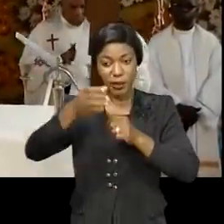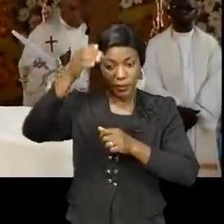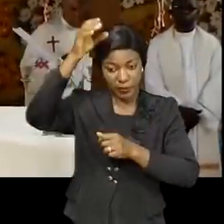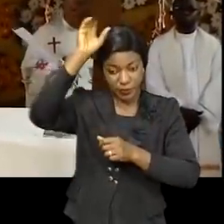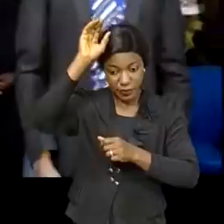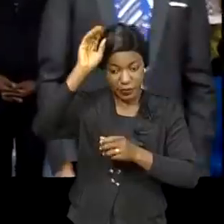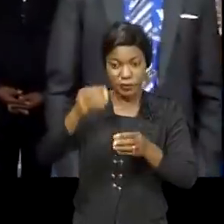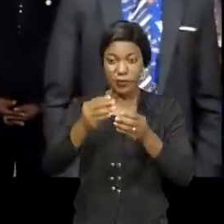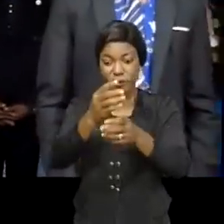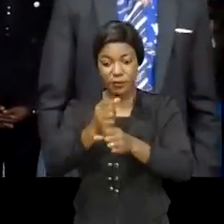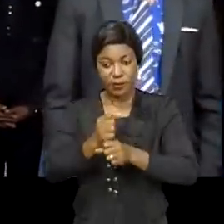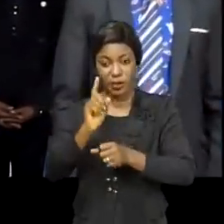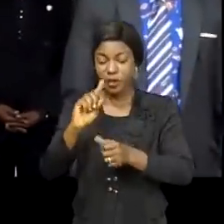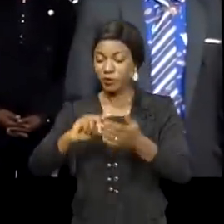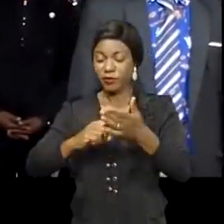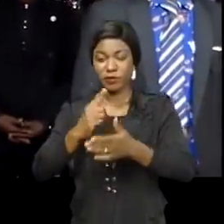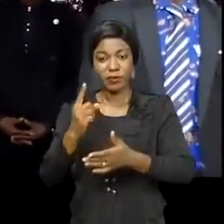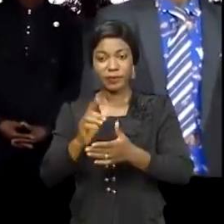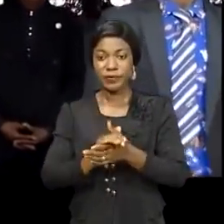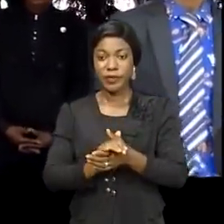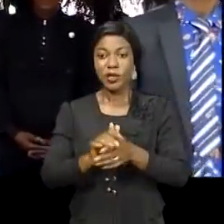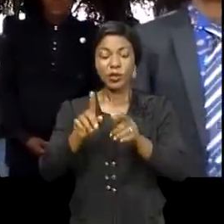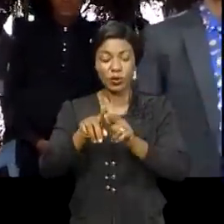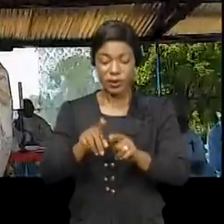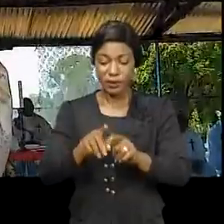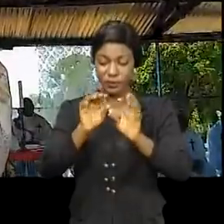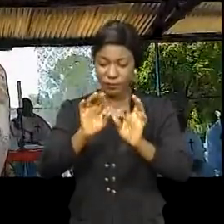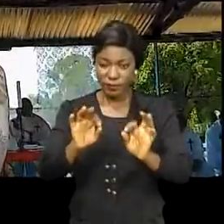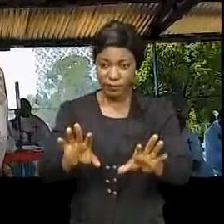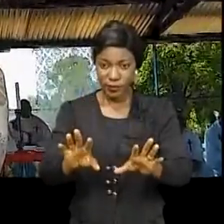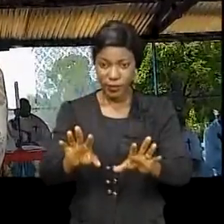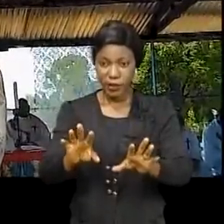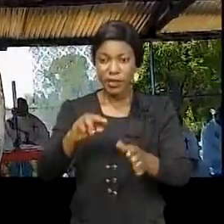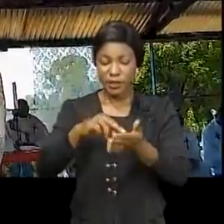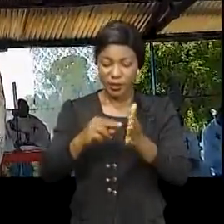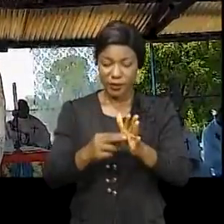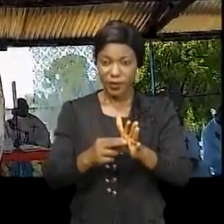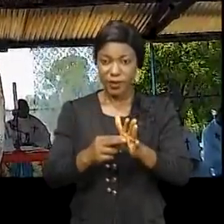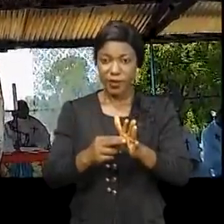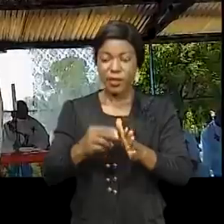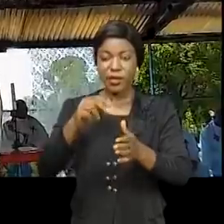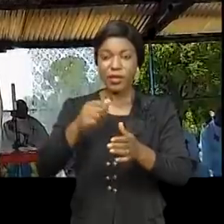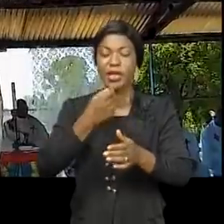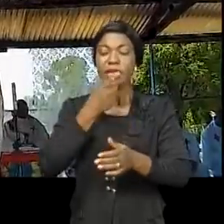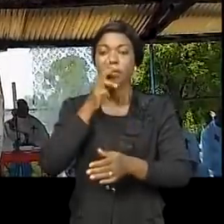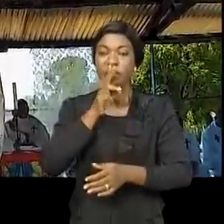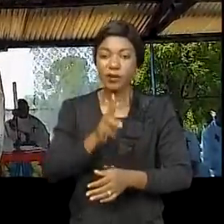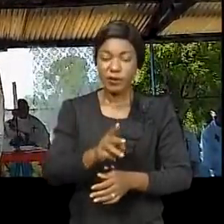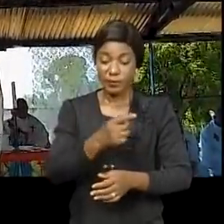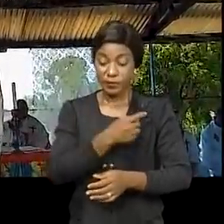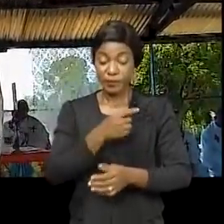'une seule fois. Et le sacrement des confirmations vient confirmer. Et je voudrais insister sur ce point